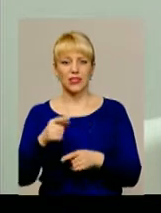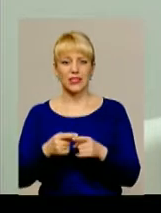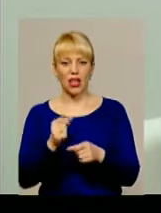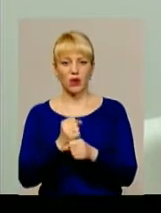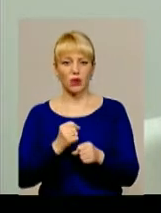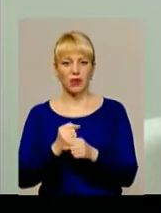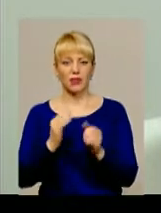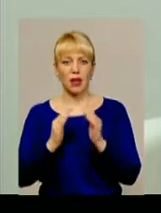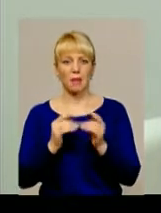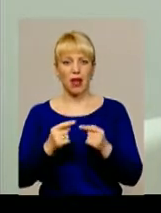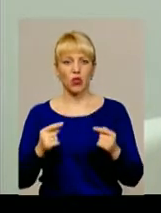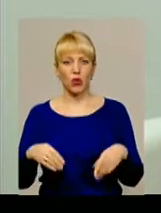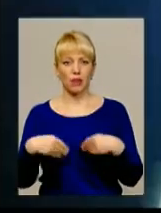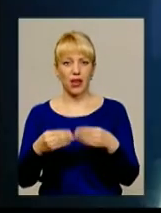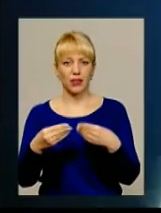ми майно передаємо.